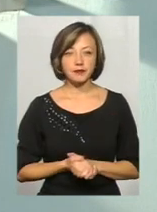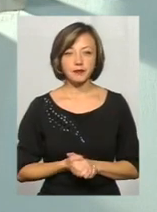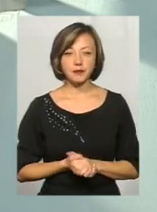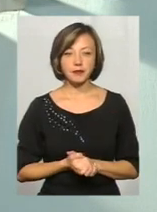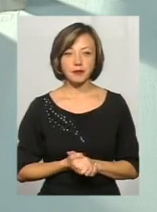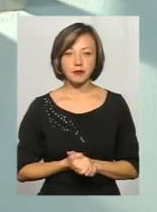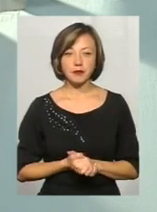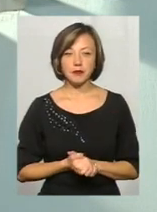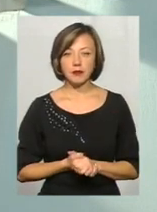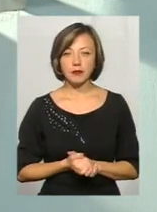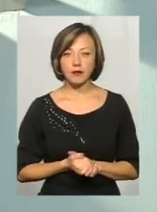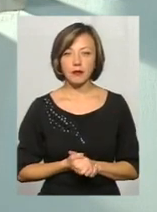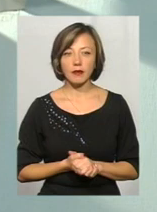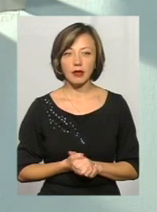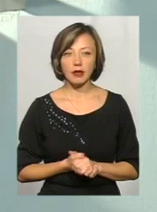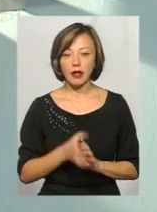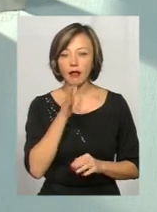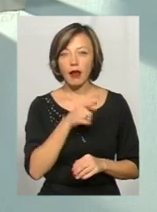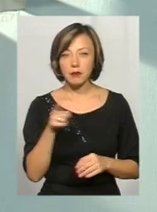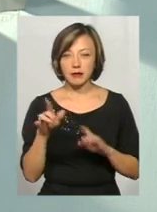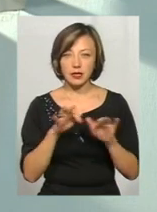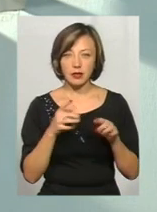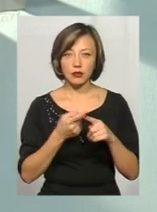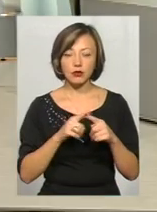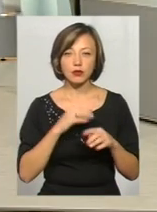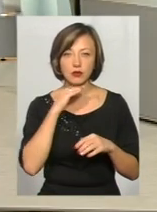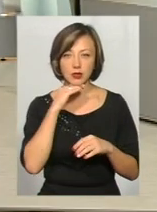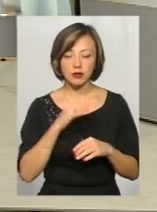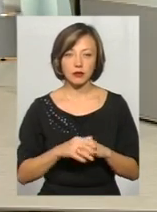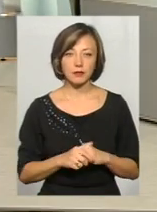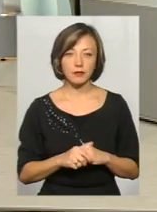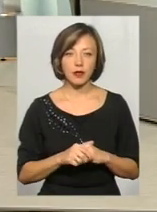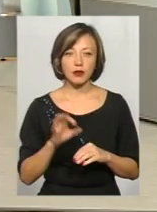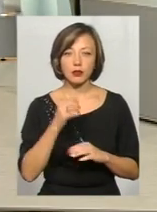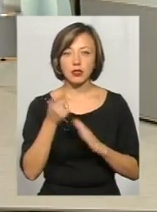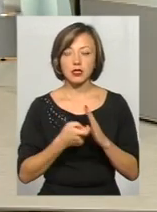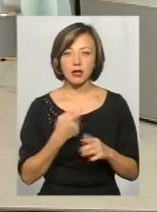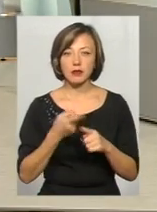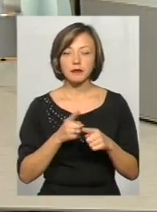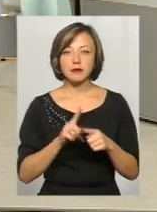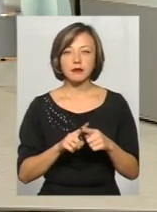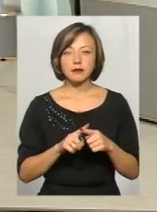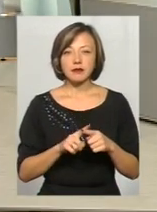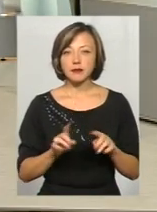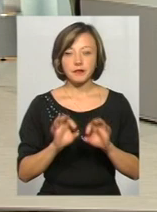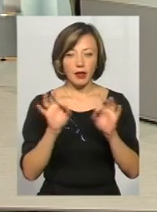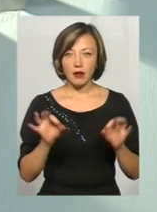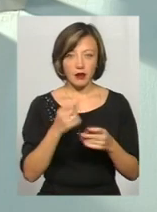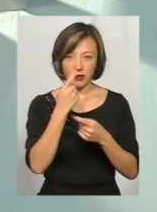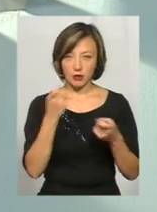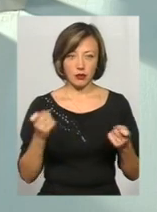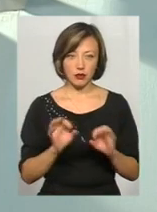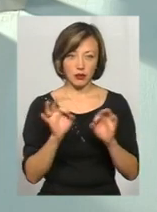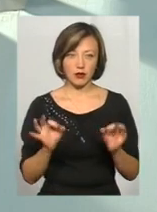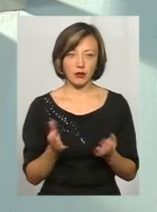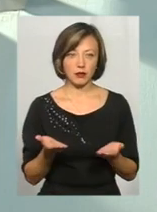срок дії. розрозуміла, пана, людина могла дізнати, що там в той же... Він каже, я нікому нічого, повторпівши каже,